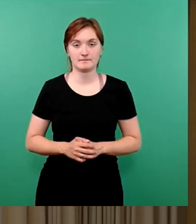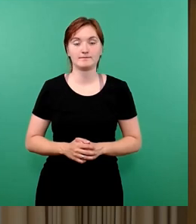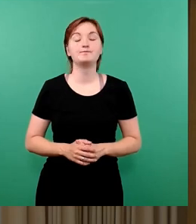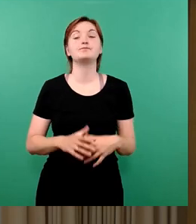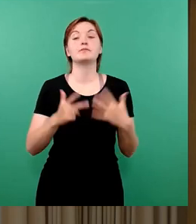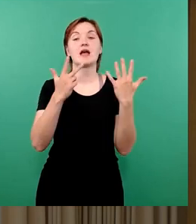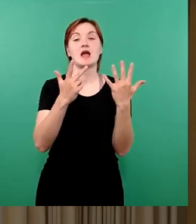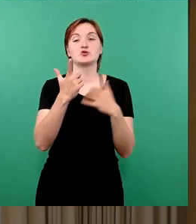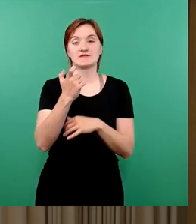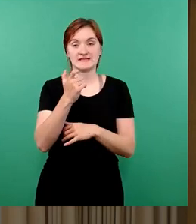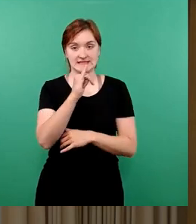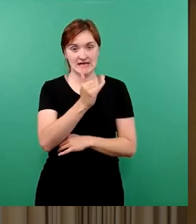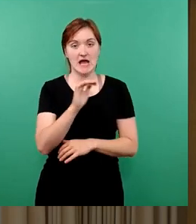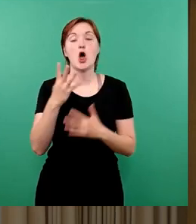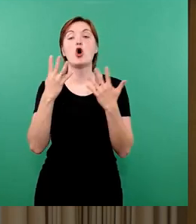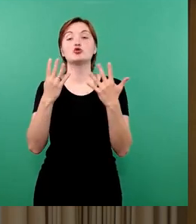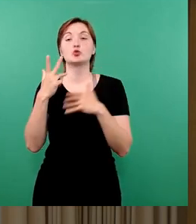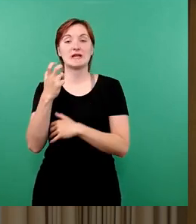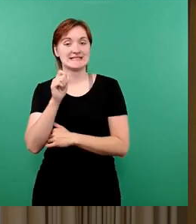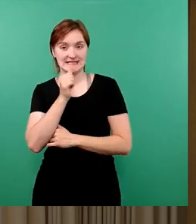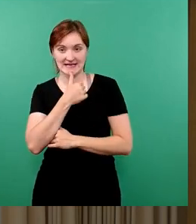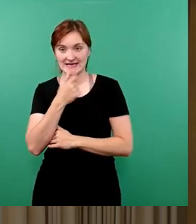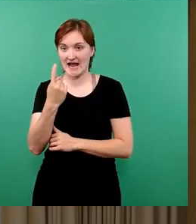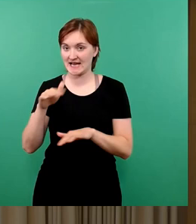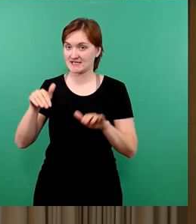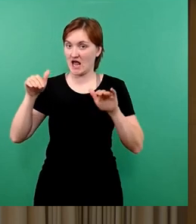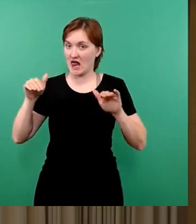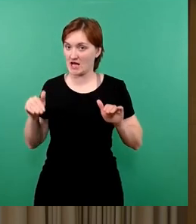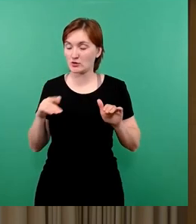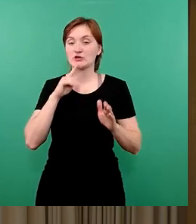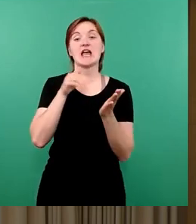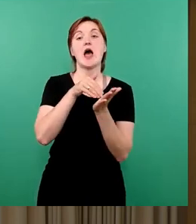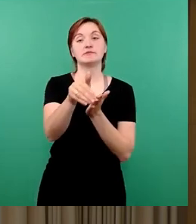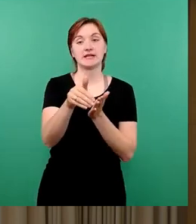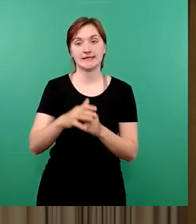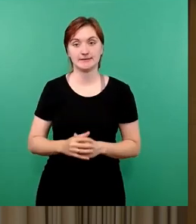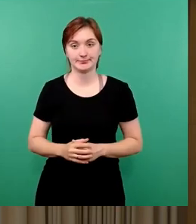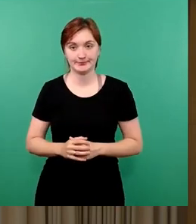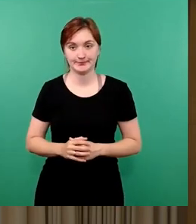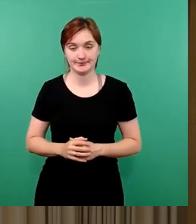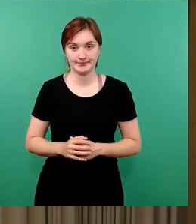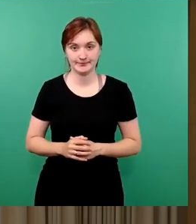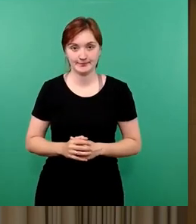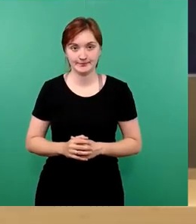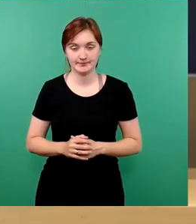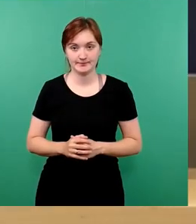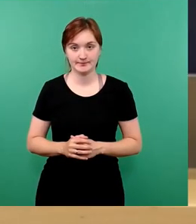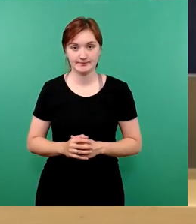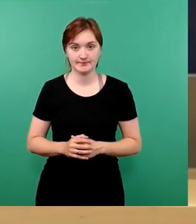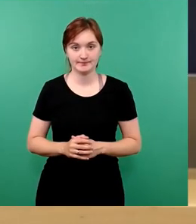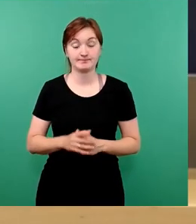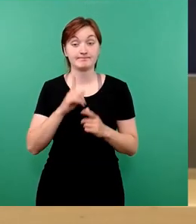28, ja, stimmen, 39, nein. Eine Enthaltung wird damit abgelehnt. Dann haben wir die